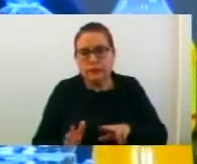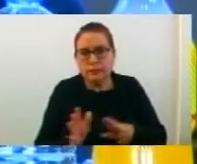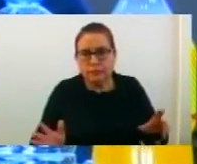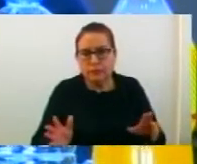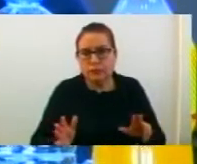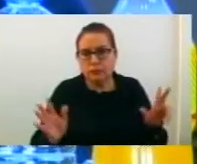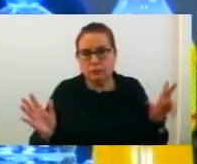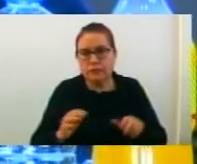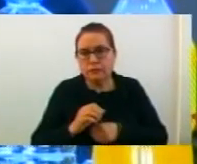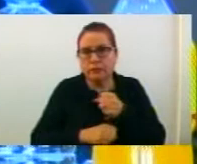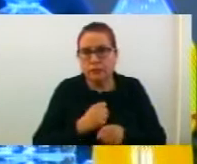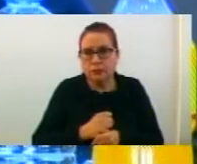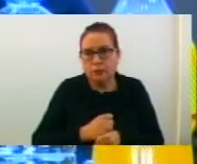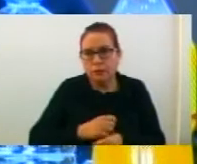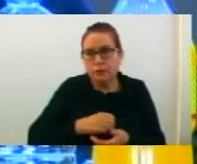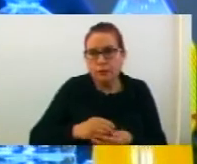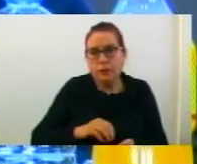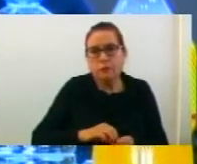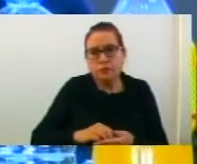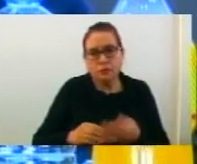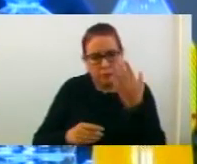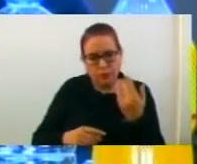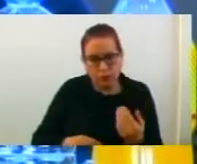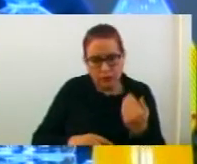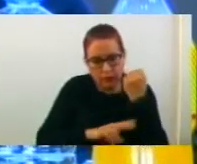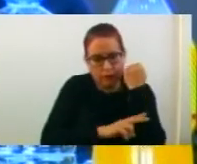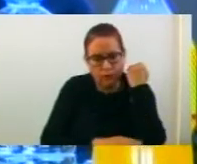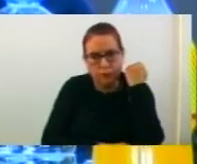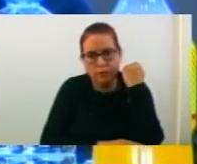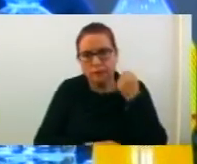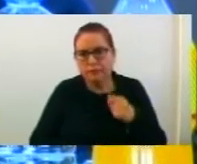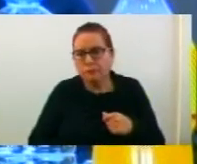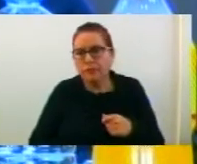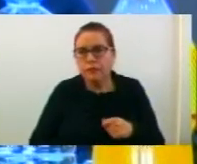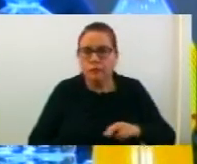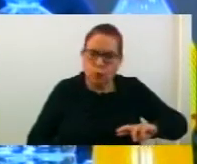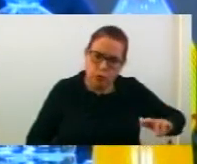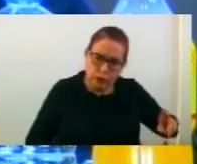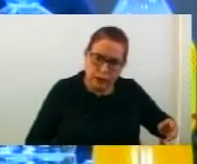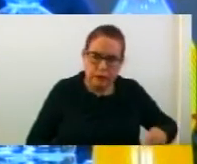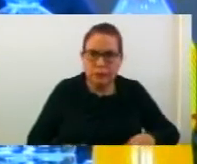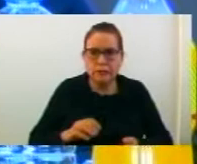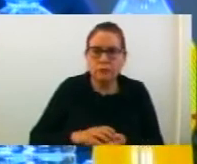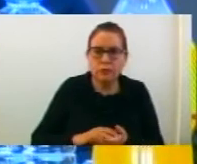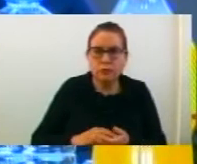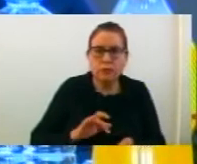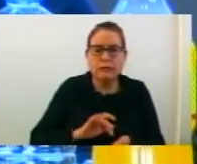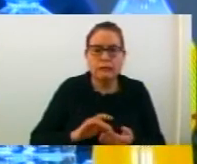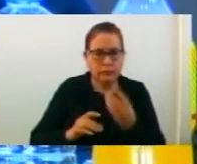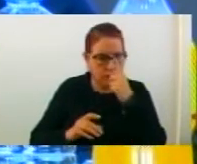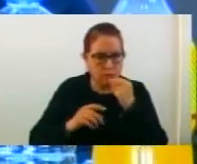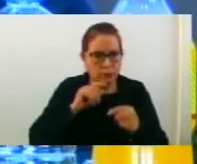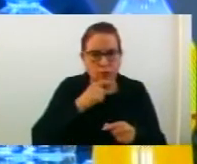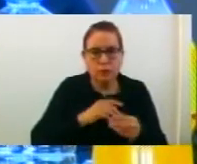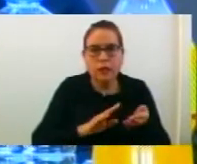година да достават податоци за бројот на ученици во ученищата од соседните региони, а Средното Общинско училище со